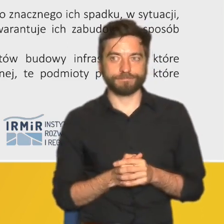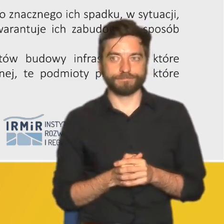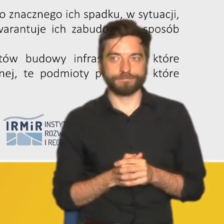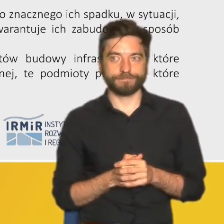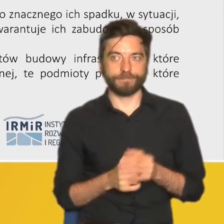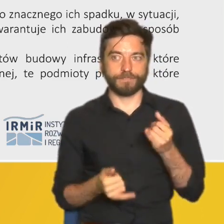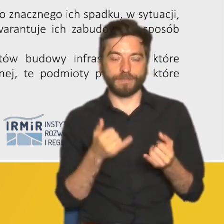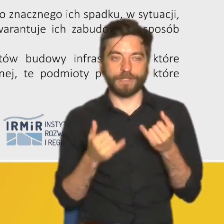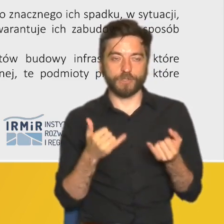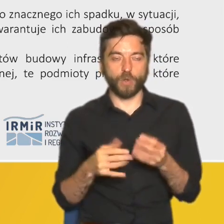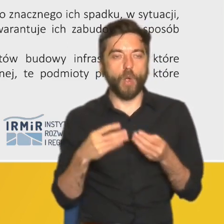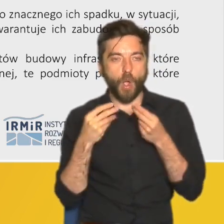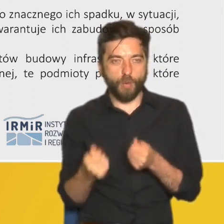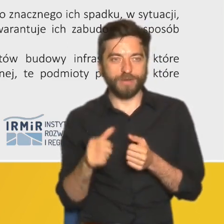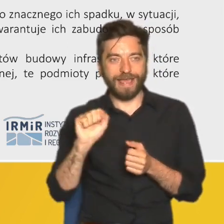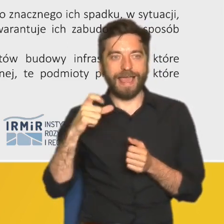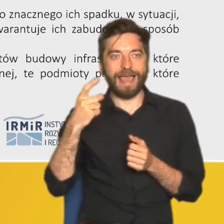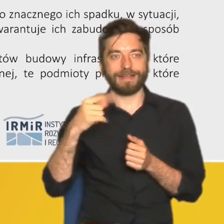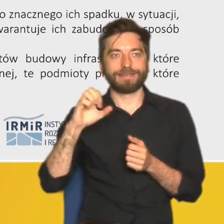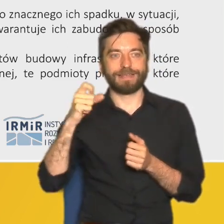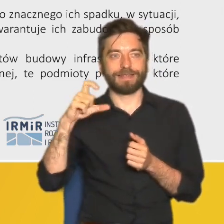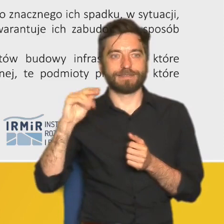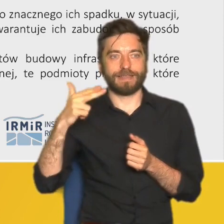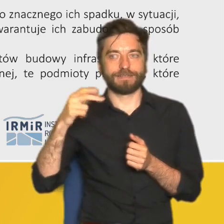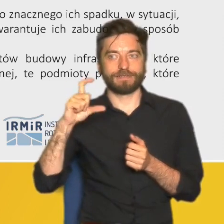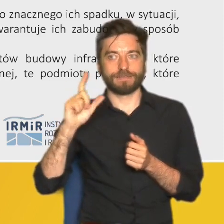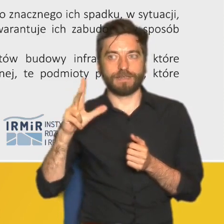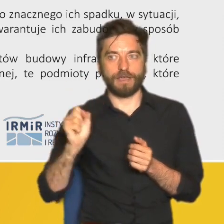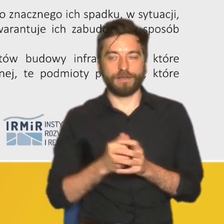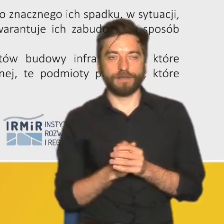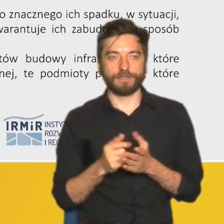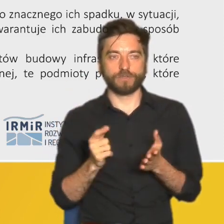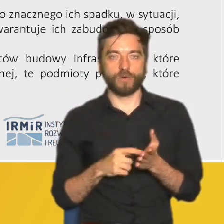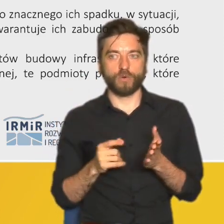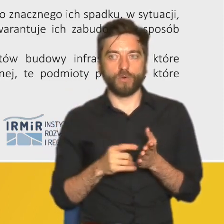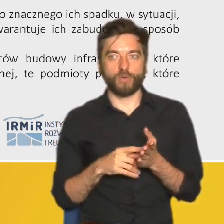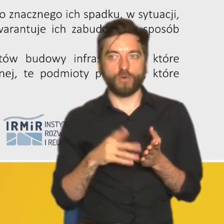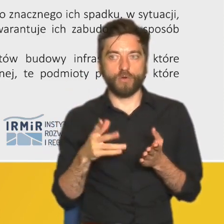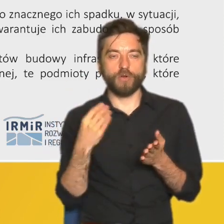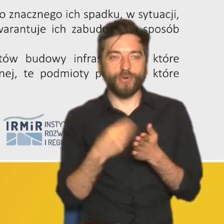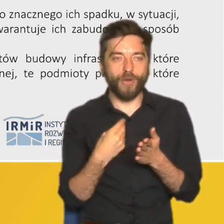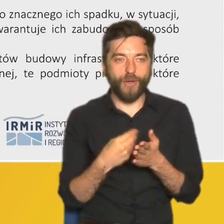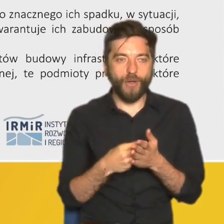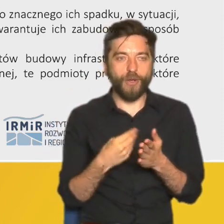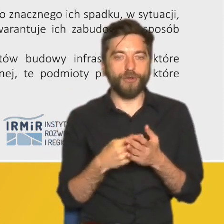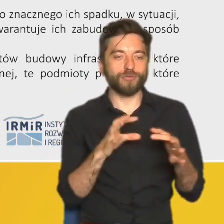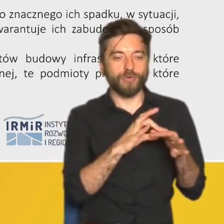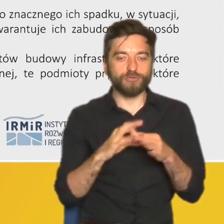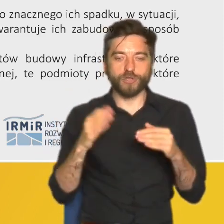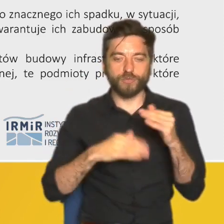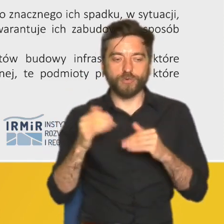o wprowadzenie opłaty adiacenckiej która w jakiś sposób nawiązywałaby swoją wysokością do kosztów budowy infrastruktury